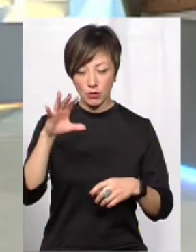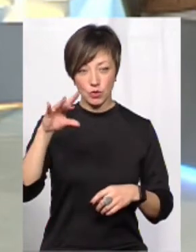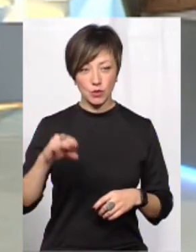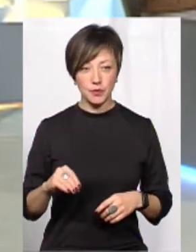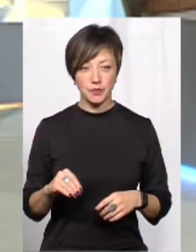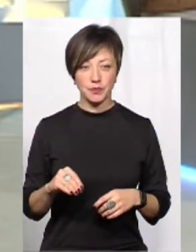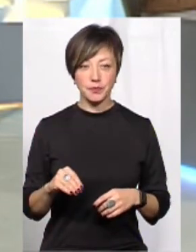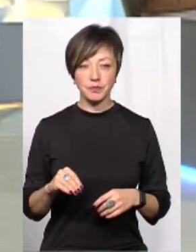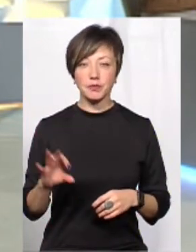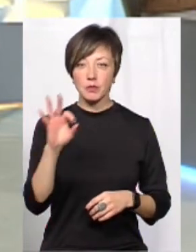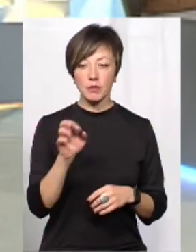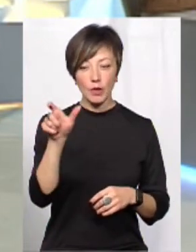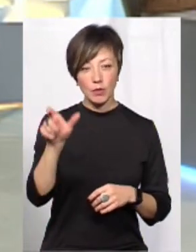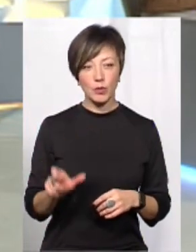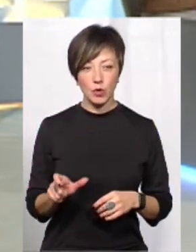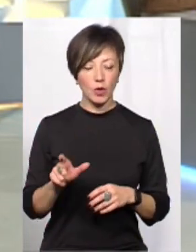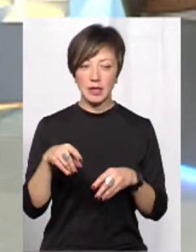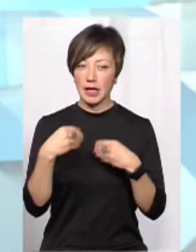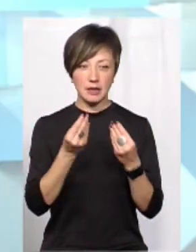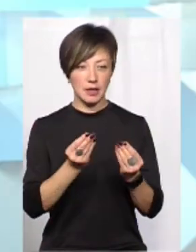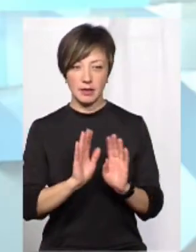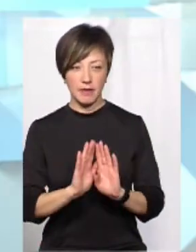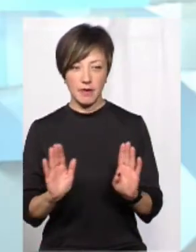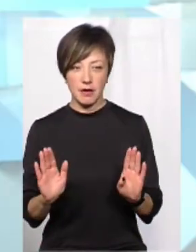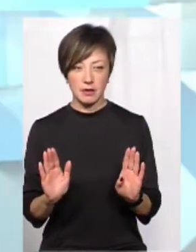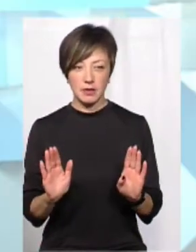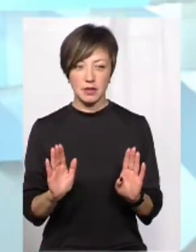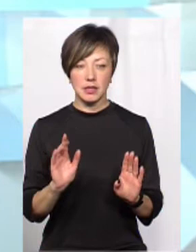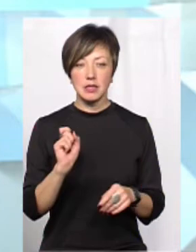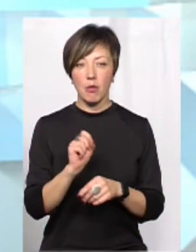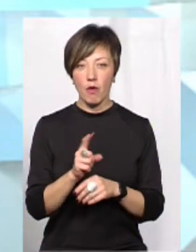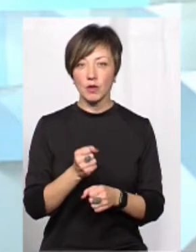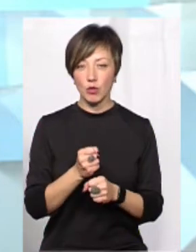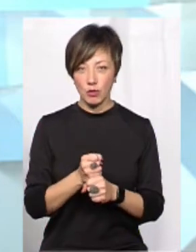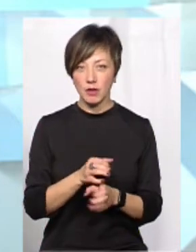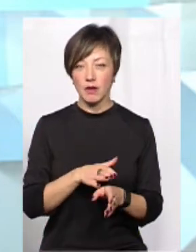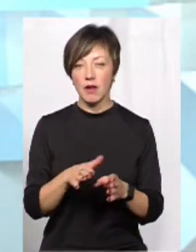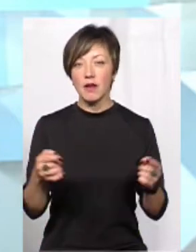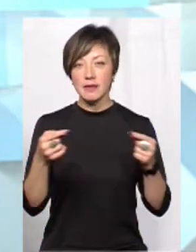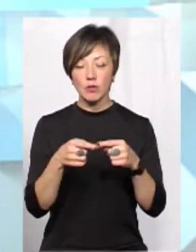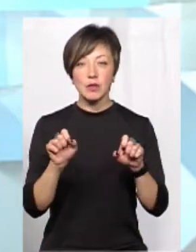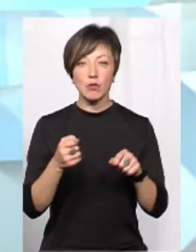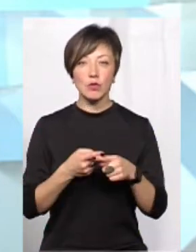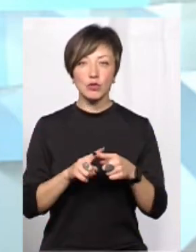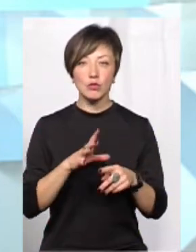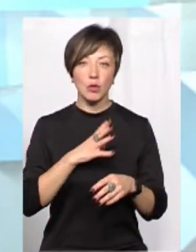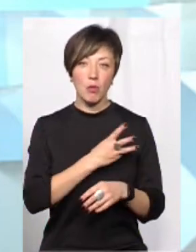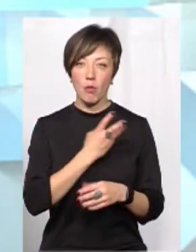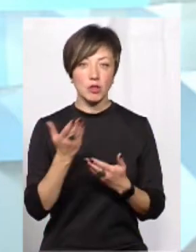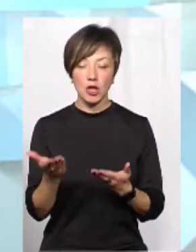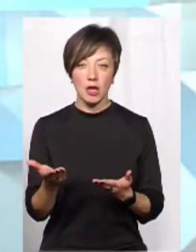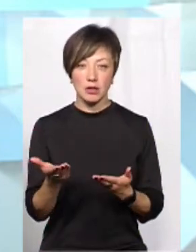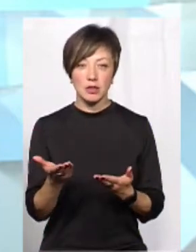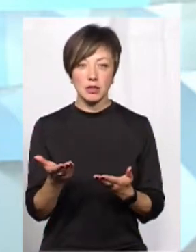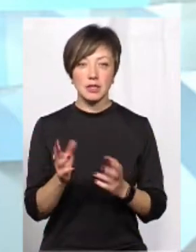про скаржника ми можемо не надавати замовникам робіт. Відповідно, це може бути по бажанню